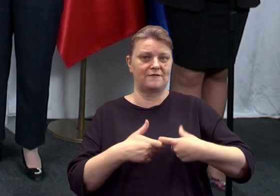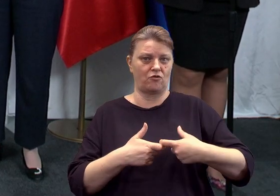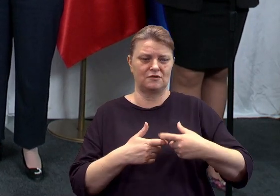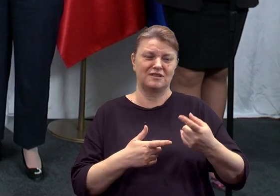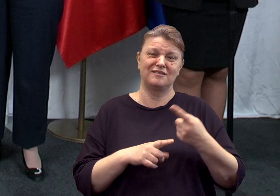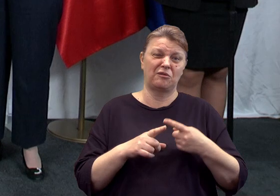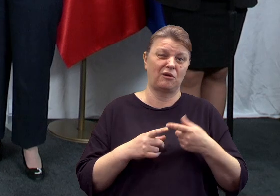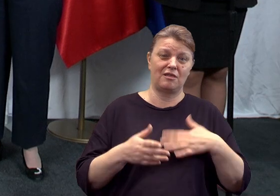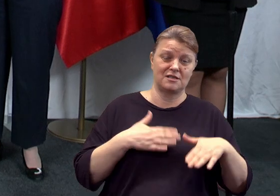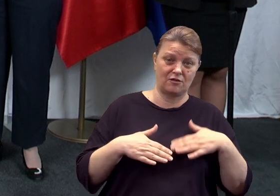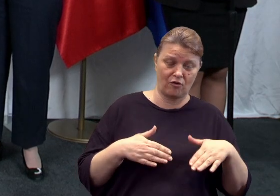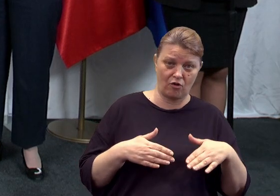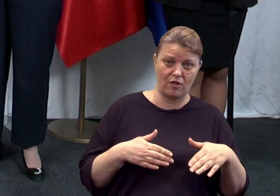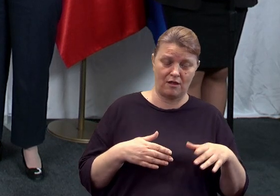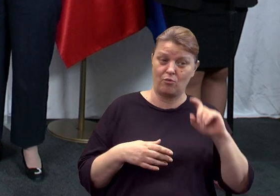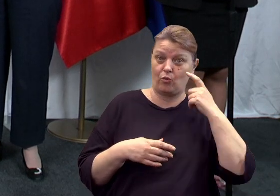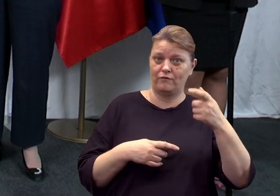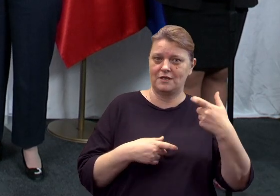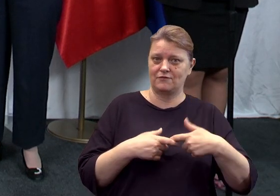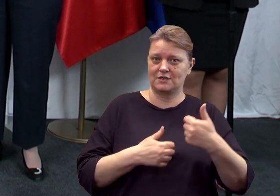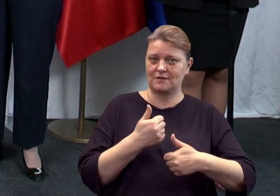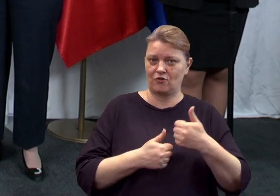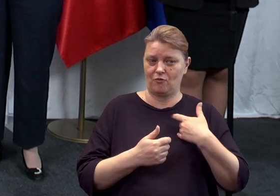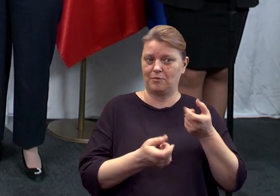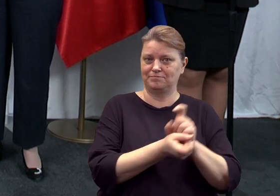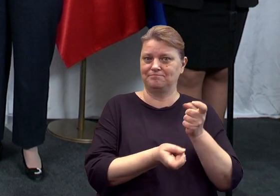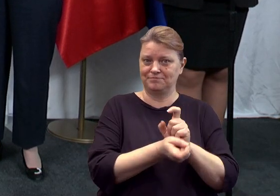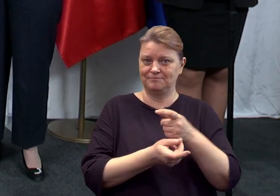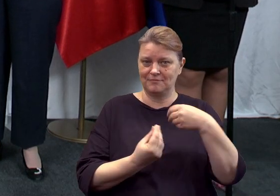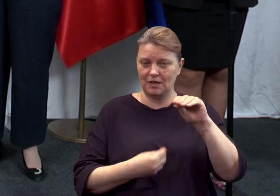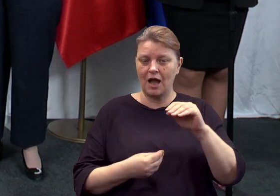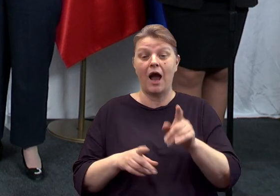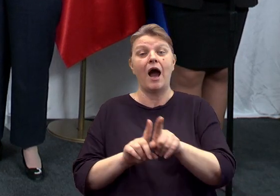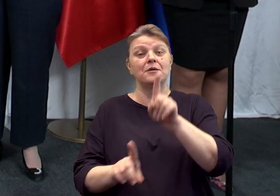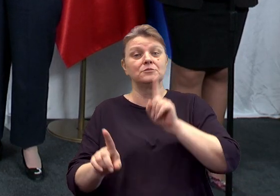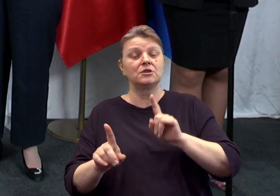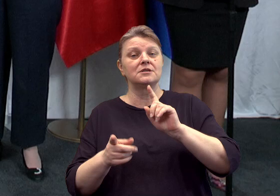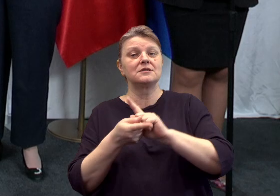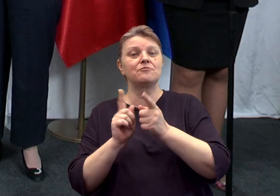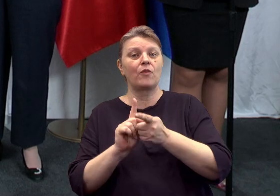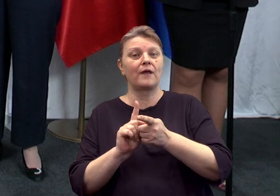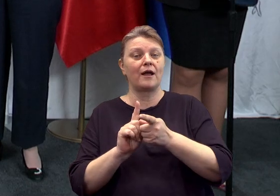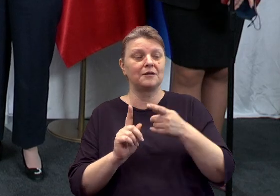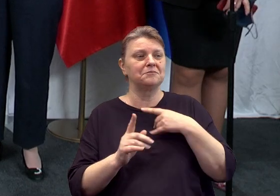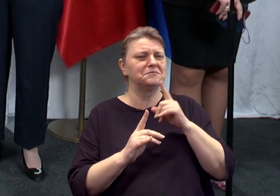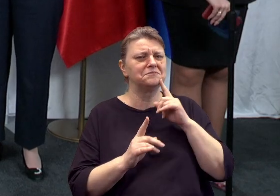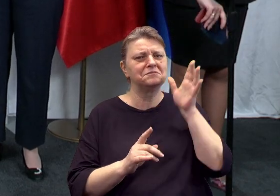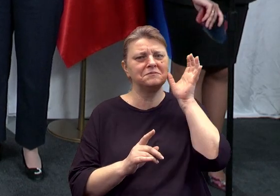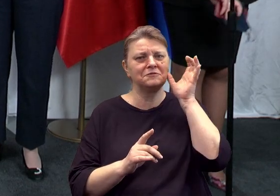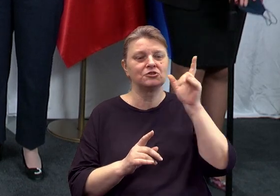były zadowolone, głównie związki i to one kontestowały. Jeszcze przed spotkaniem mieliśmy okazję usłyszeć, że